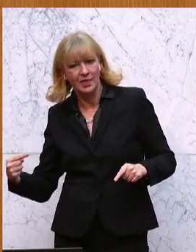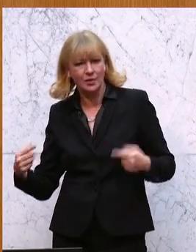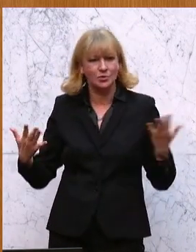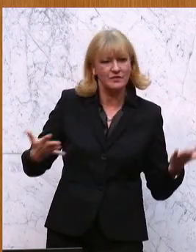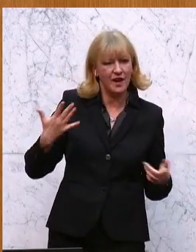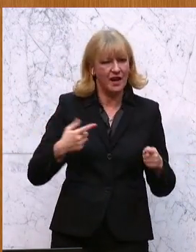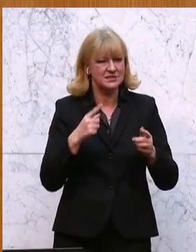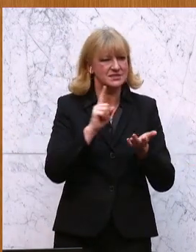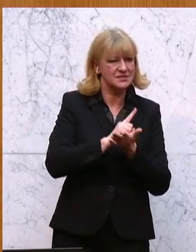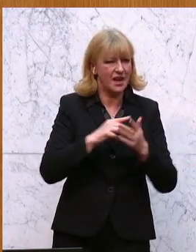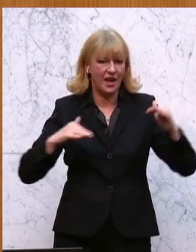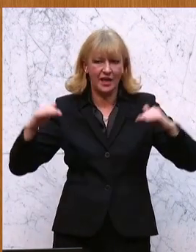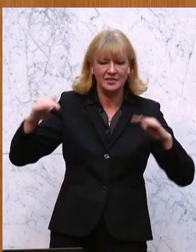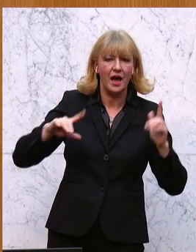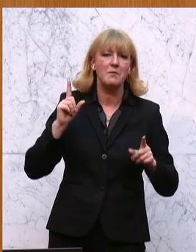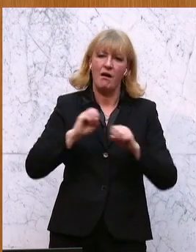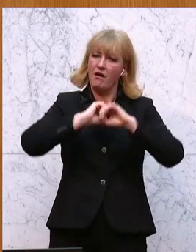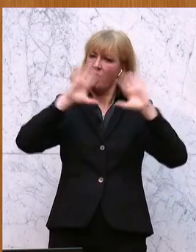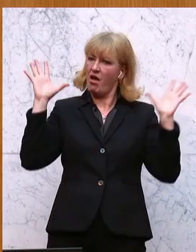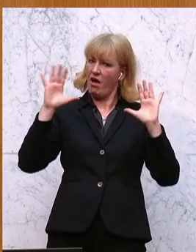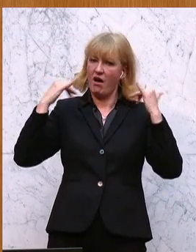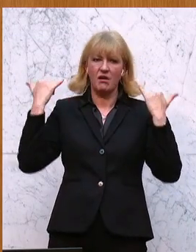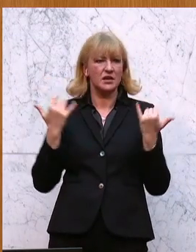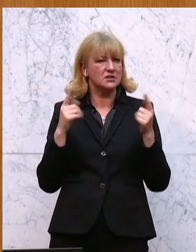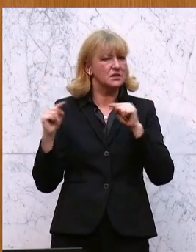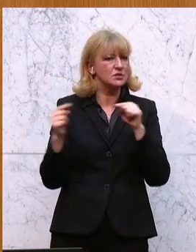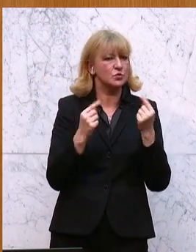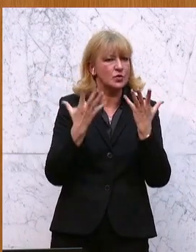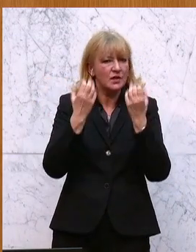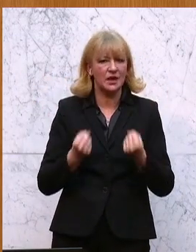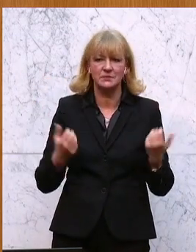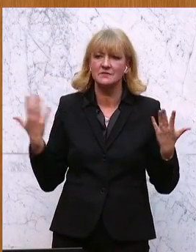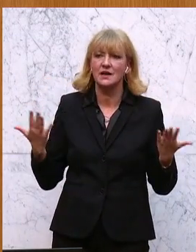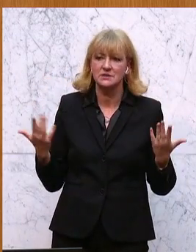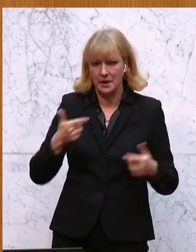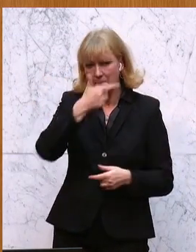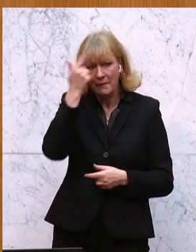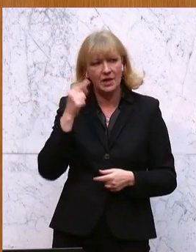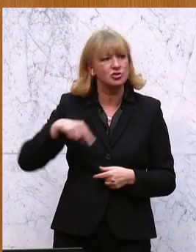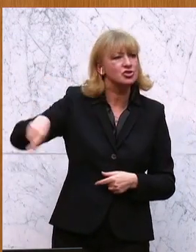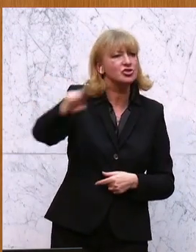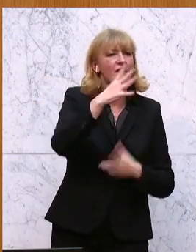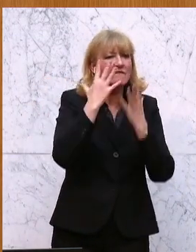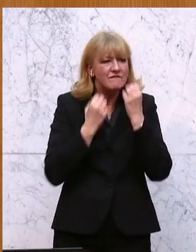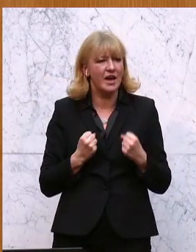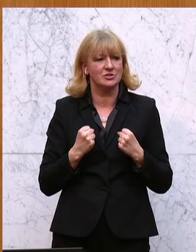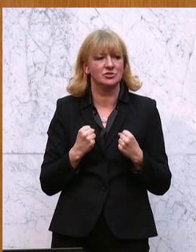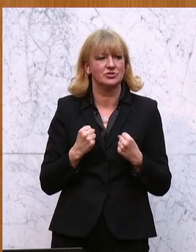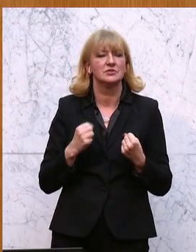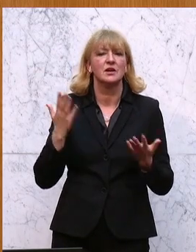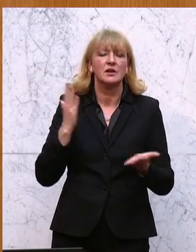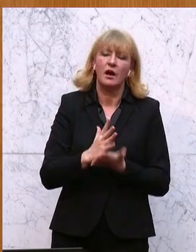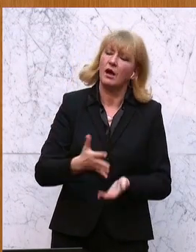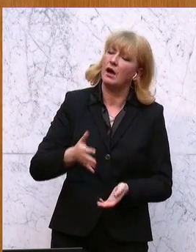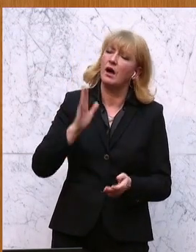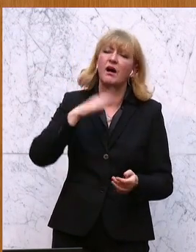Was eindeutig hervorgegangen ist in der Diskussion ist, die Menschen wünschen sich ein Abstellen des Umstellens.